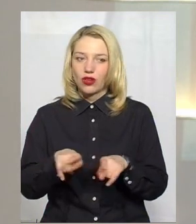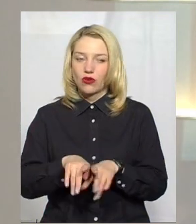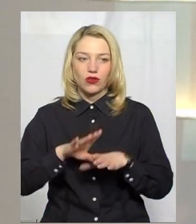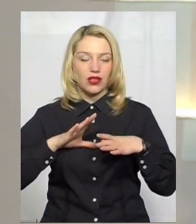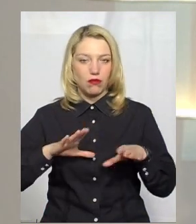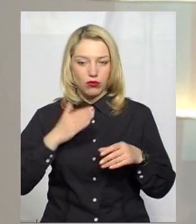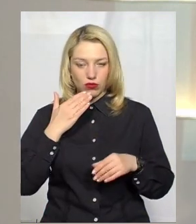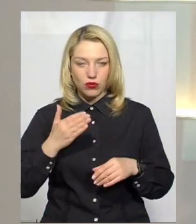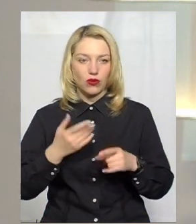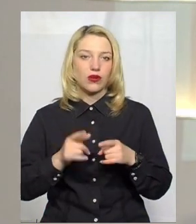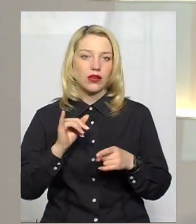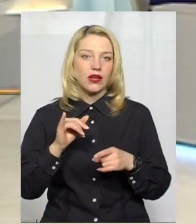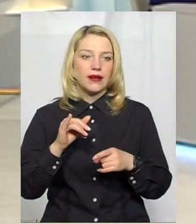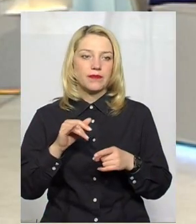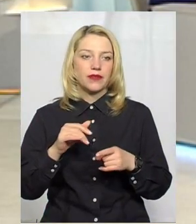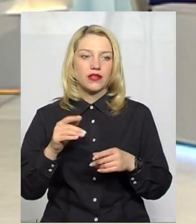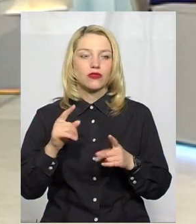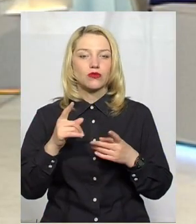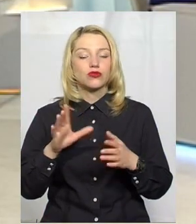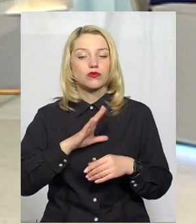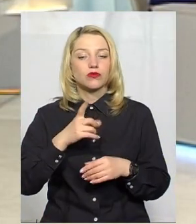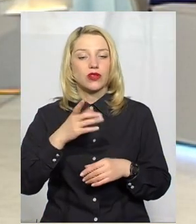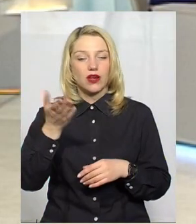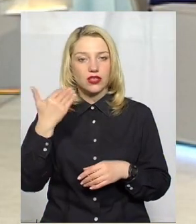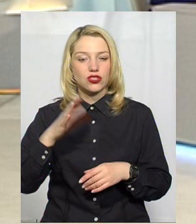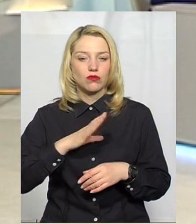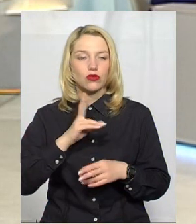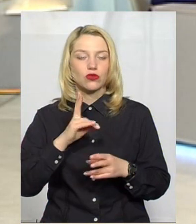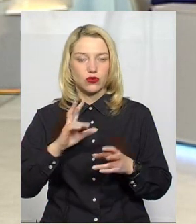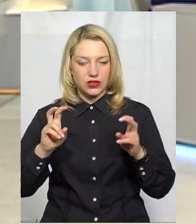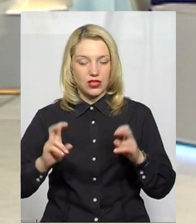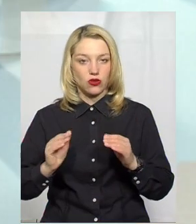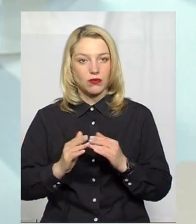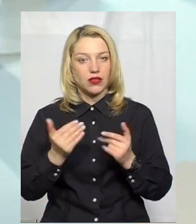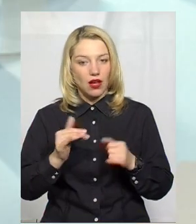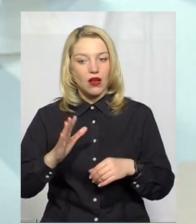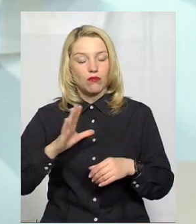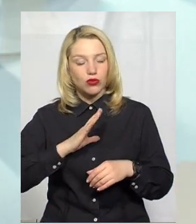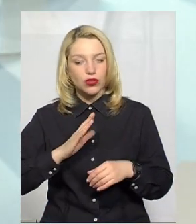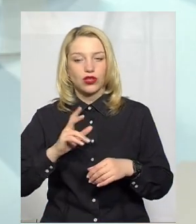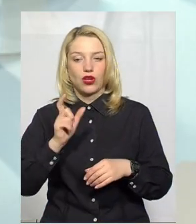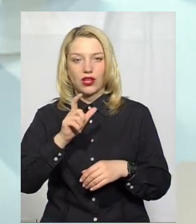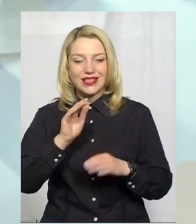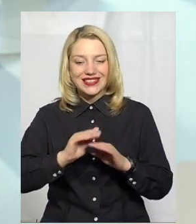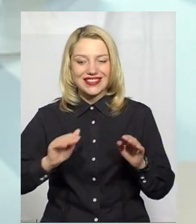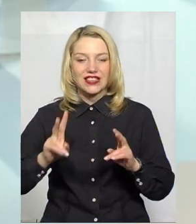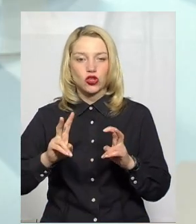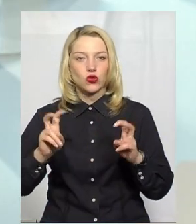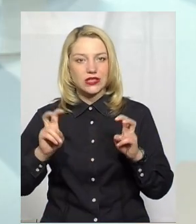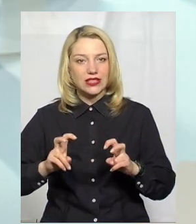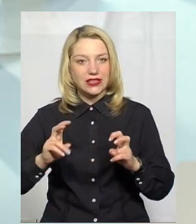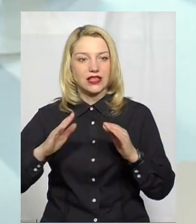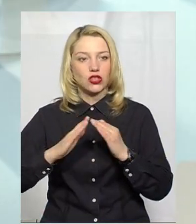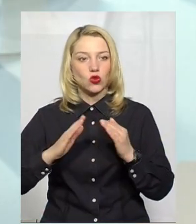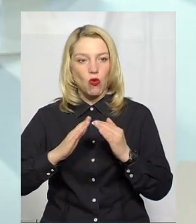певною кількістю учнів, бо були, напевно, ті, які були дома і навчалися. Були дома і навчалися, але їх відвідували